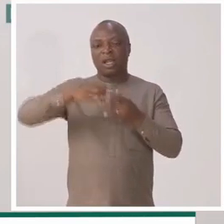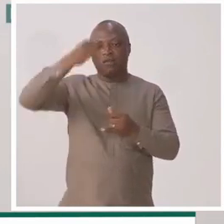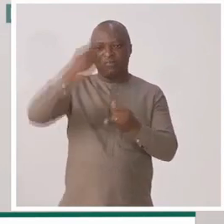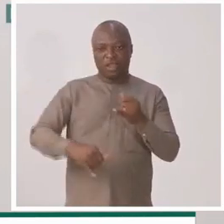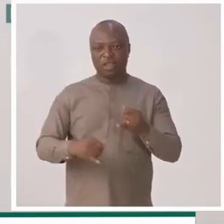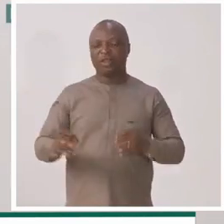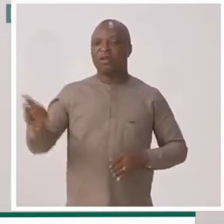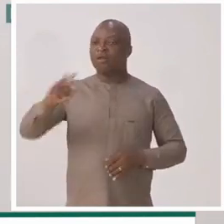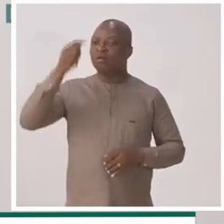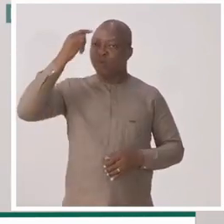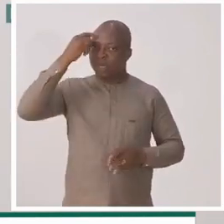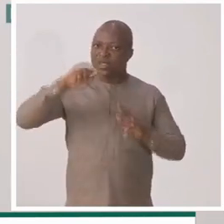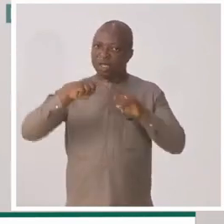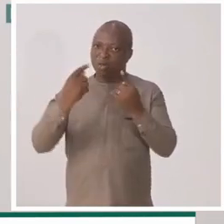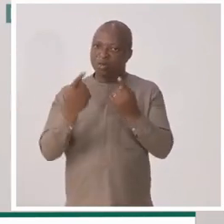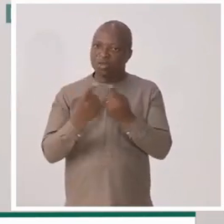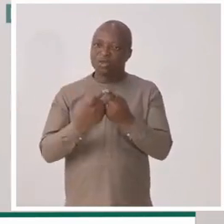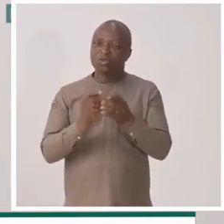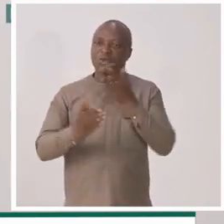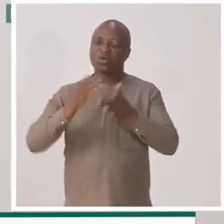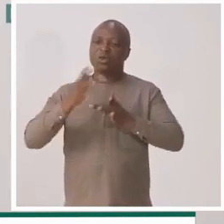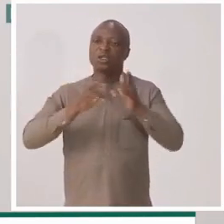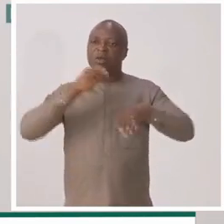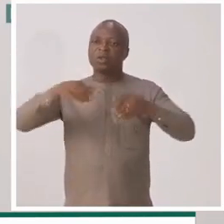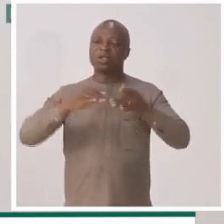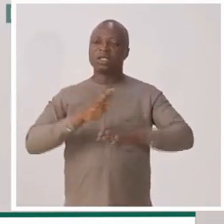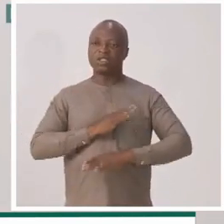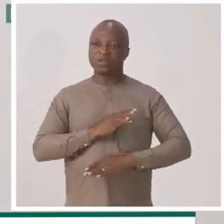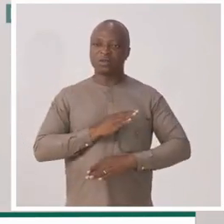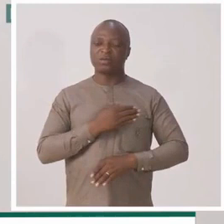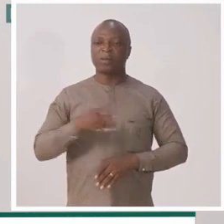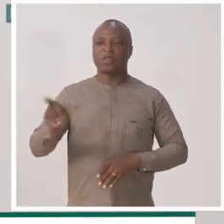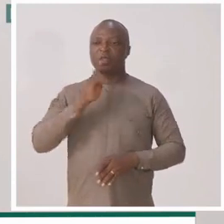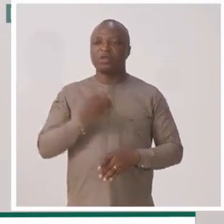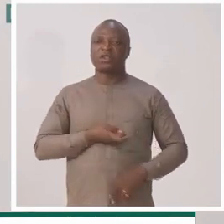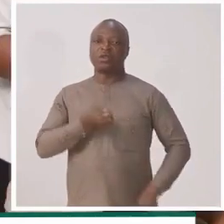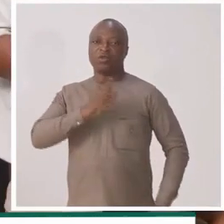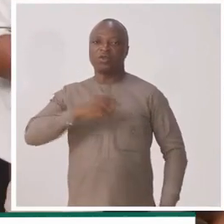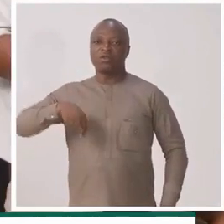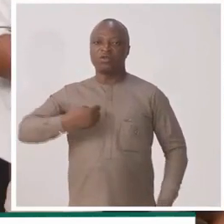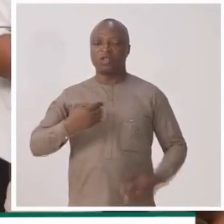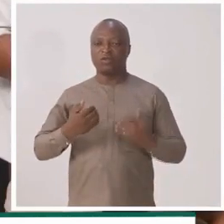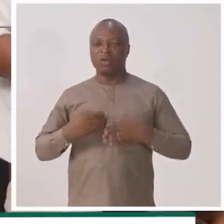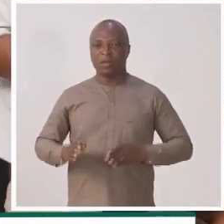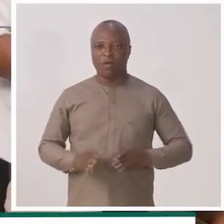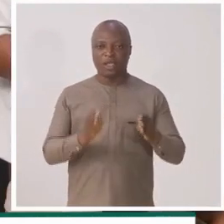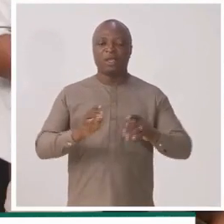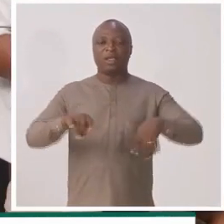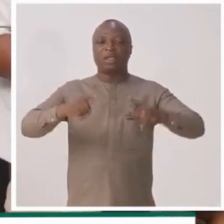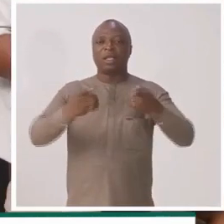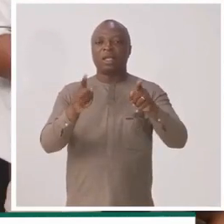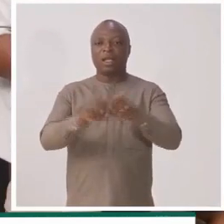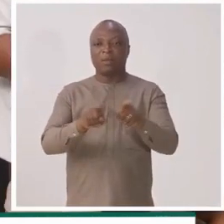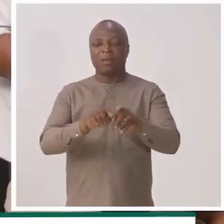au final, vous estimez que la commission de recours gracieux ne vous a pas donné satisfaction et que vous êtes convaincu que vous avez toujours les moyens